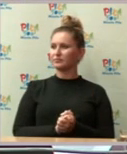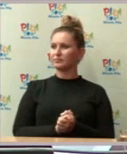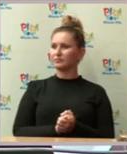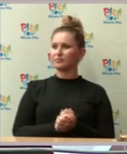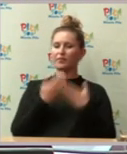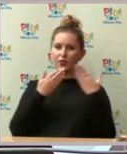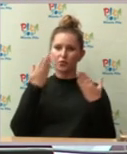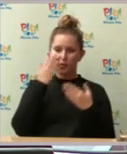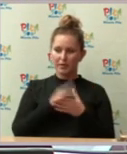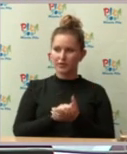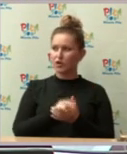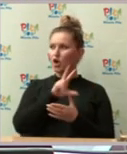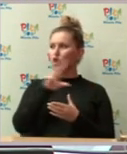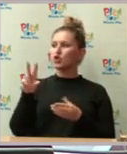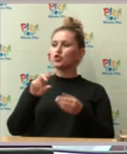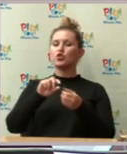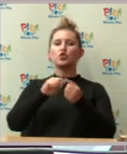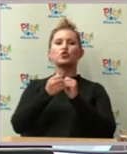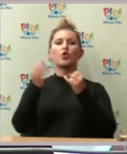Dziękuję bardzo. Czy są dalsze zgłoszenia?